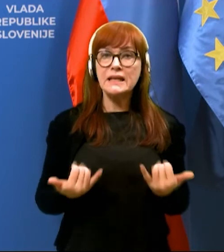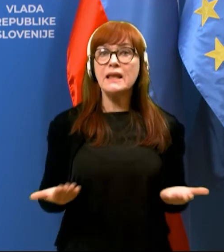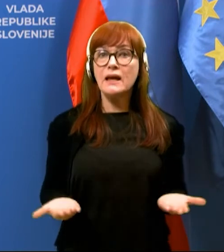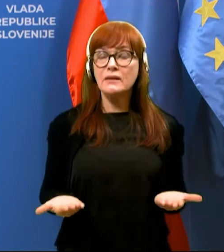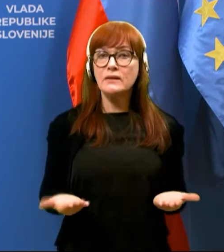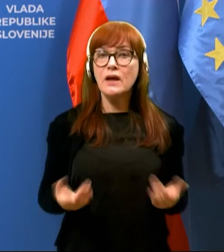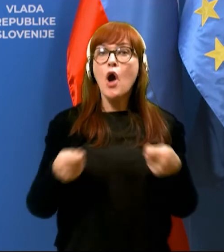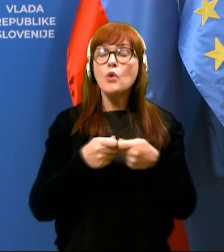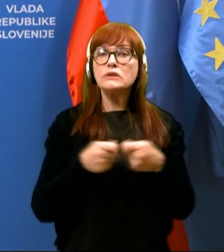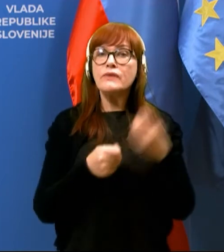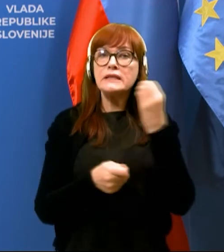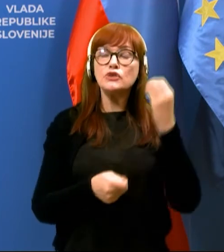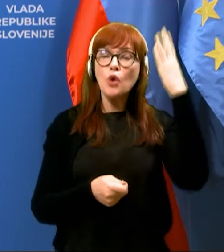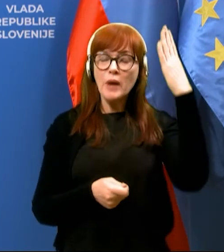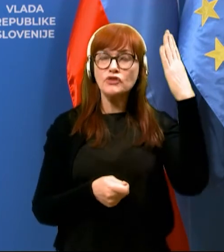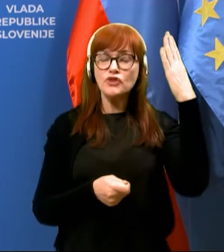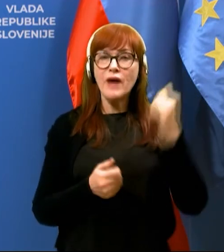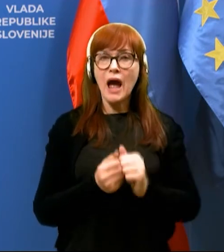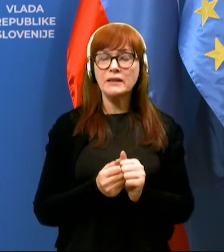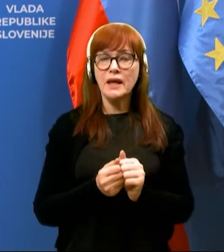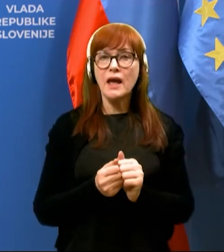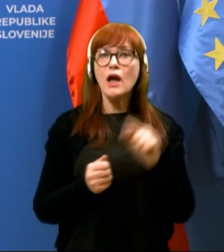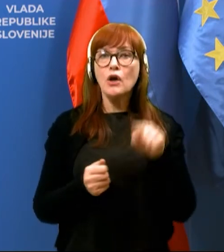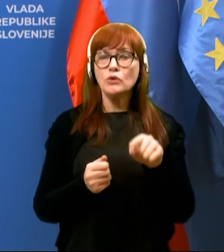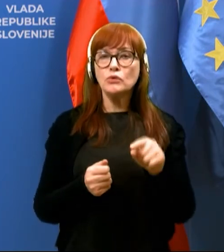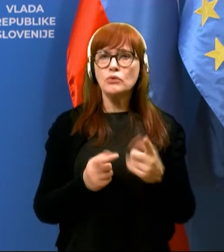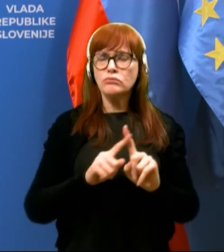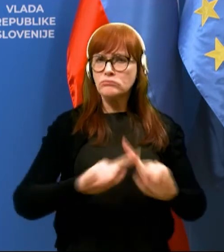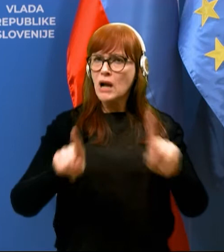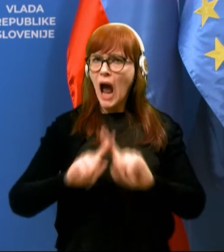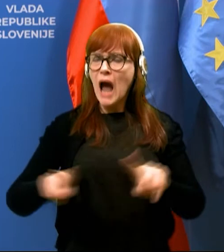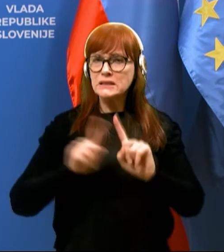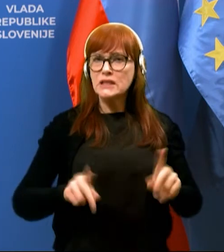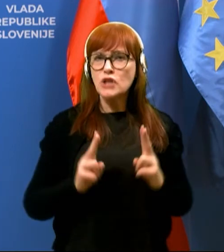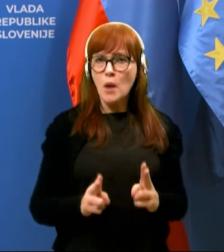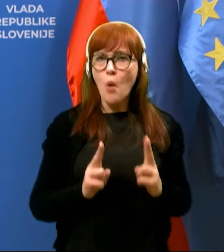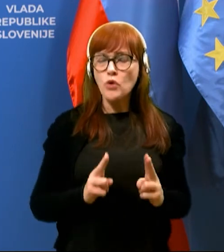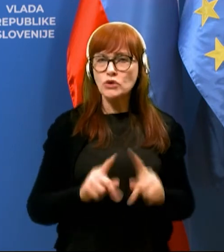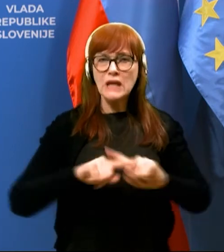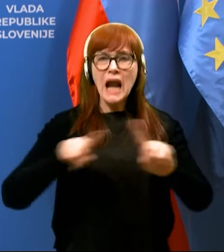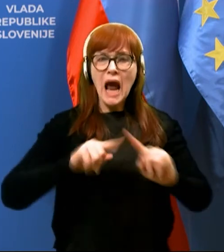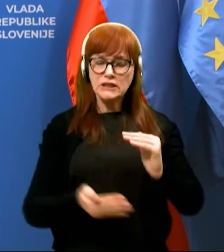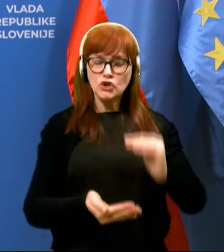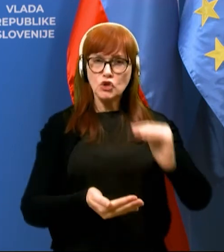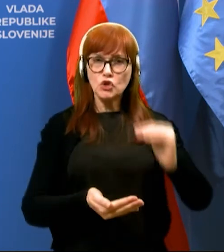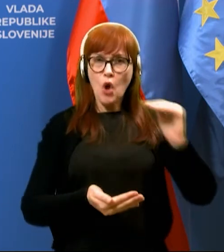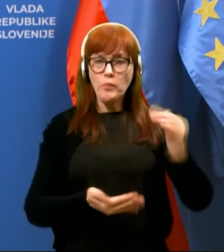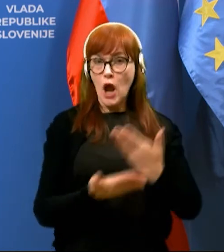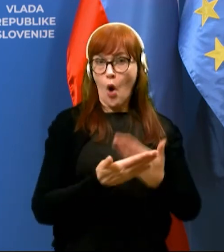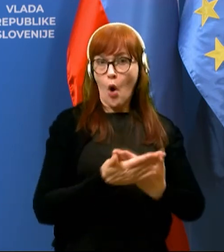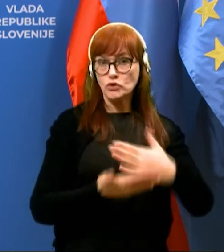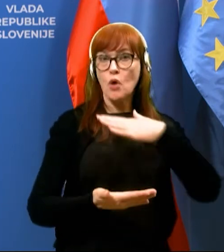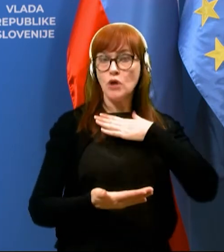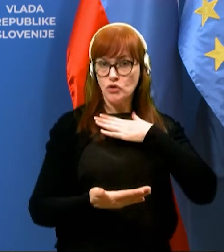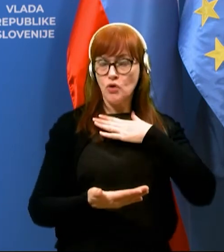kar se tiče izobraževanja, gre za različne variante v različnih stopnjah. Torej, v osnovni